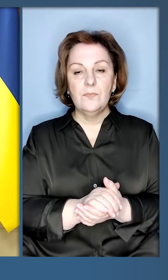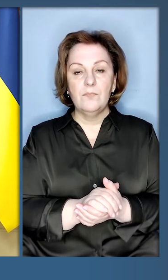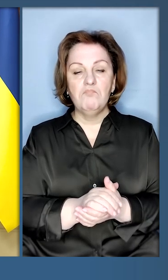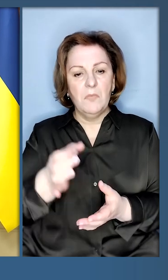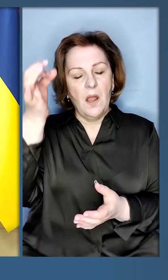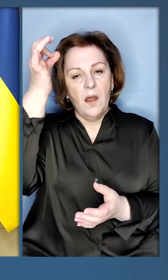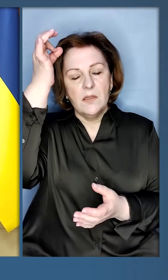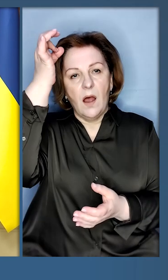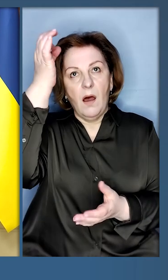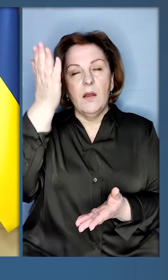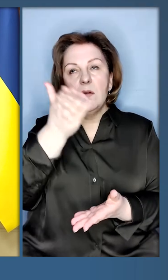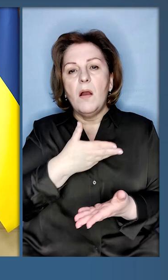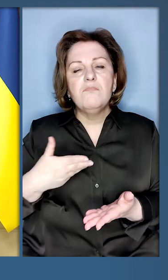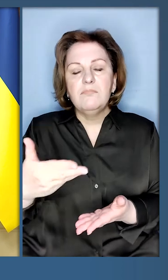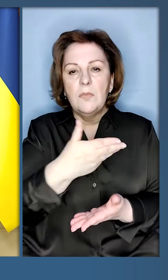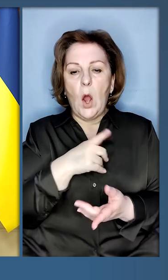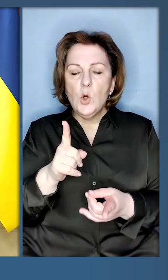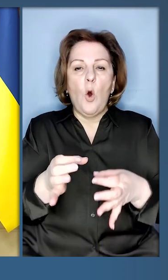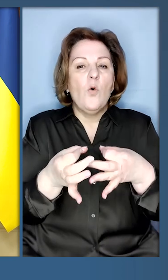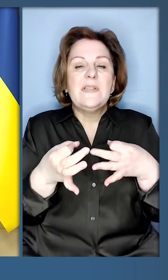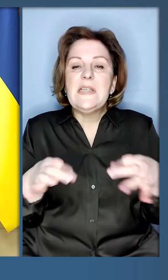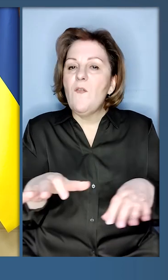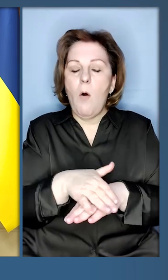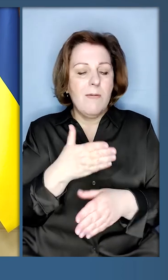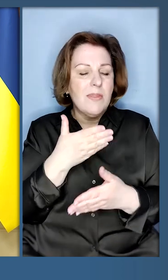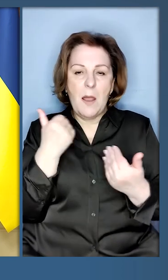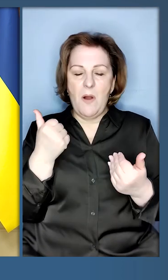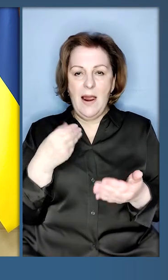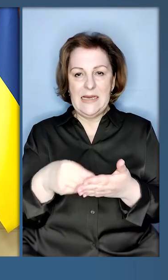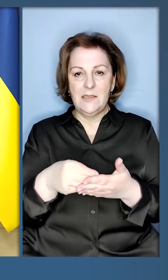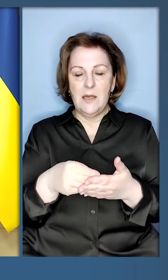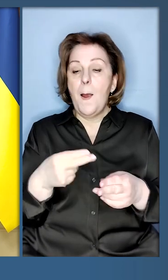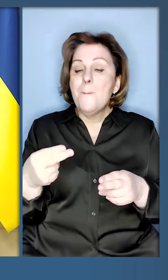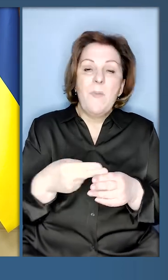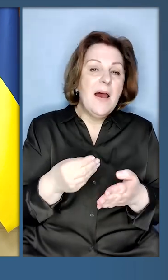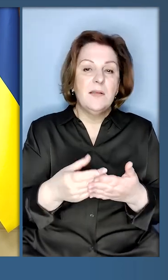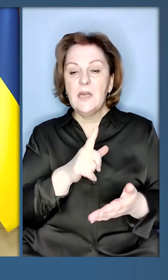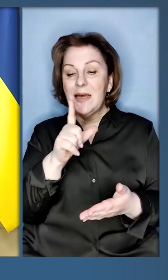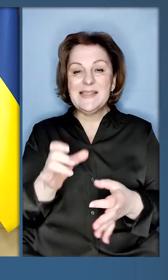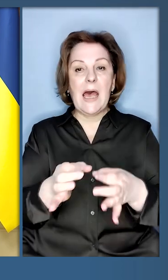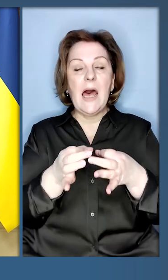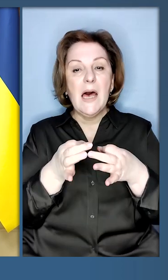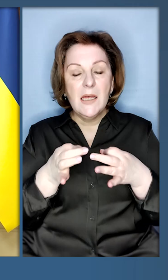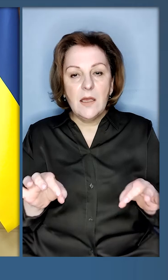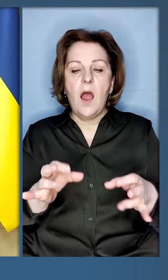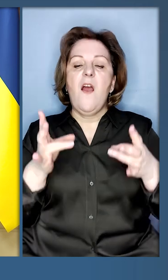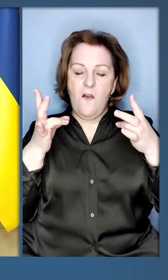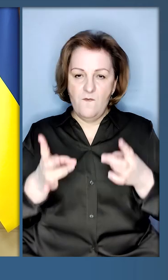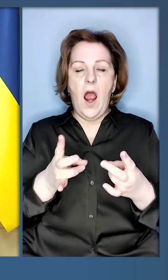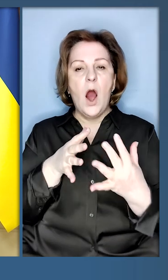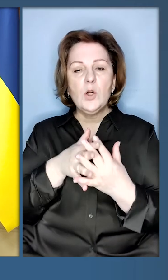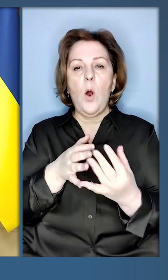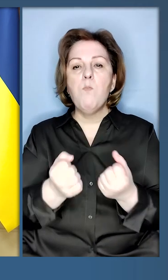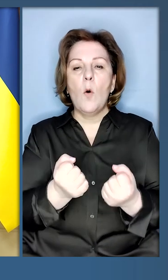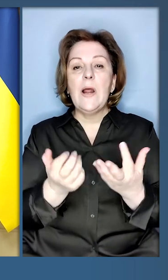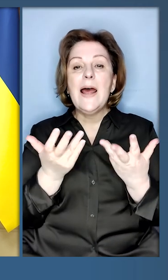Нагадуєте нас, що свобода не має ціни. Вона безціна. За неї варто боротися